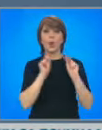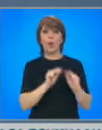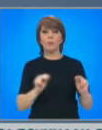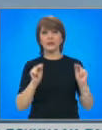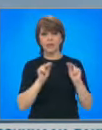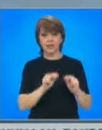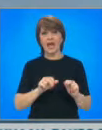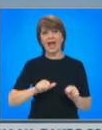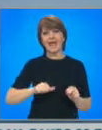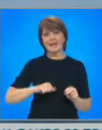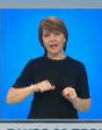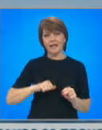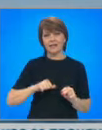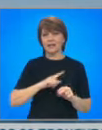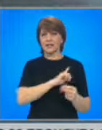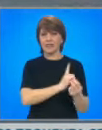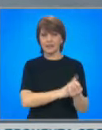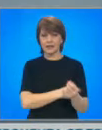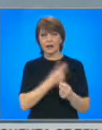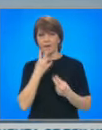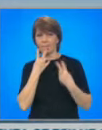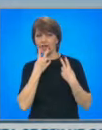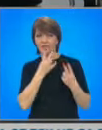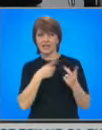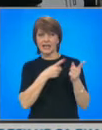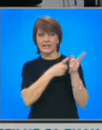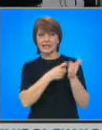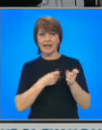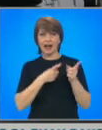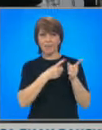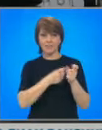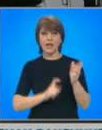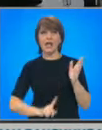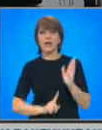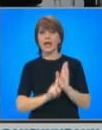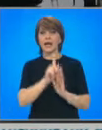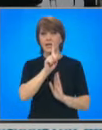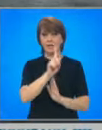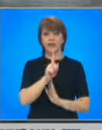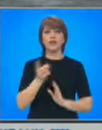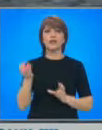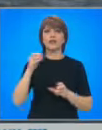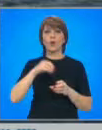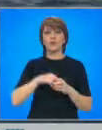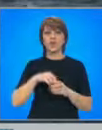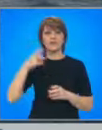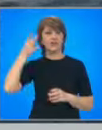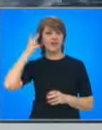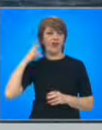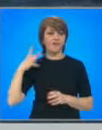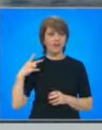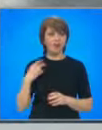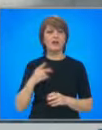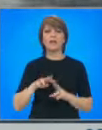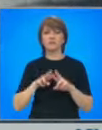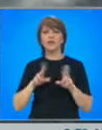ядрени и неядрени сили. Предвидени се стрелби с балистични и крилати ракети. Ще участват Северния и Черноморския флот и авиокосмическите